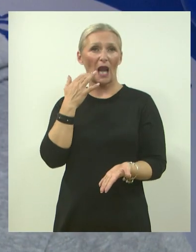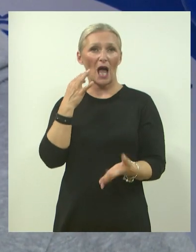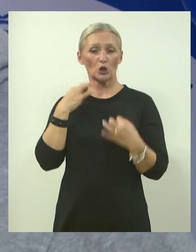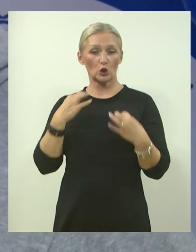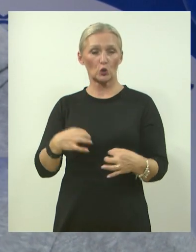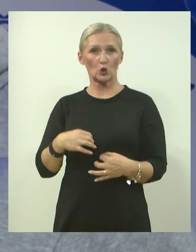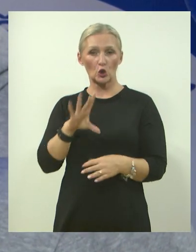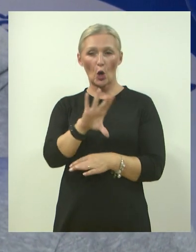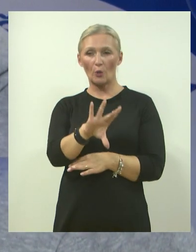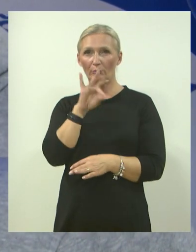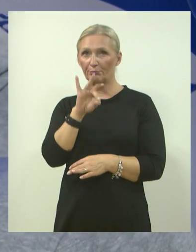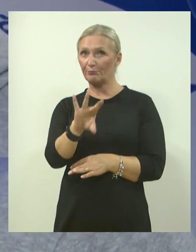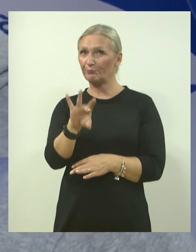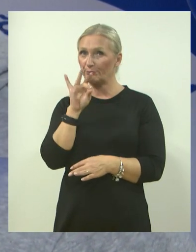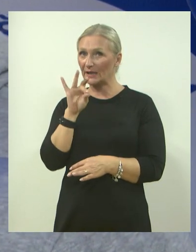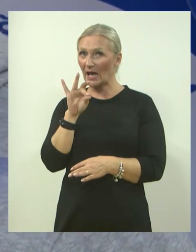birana